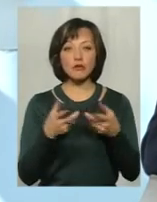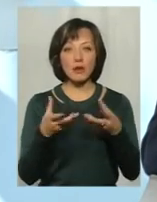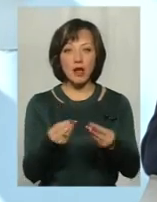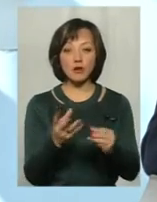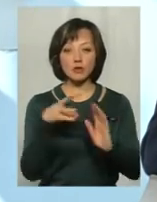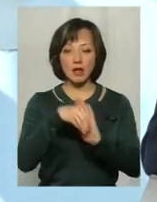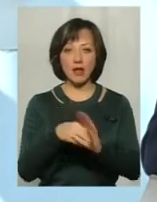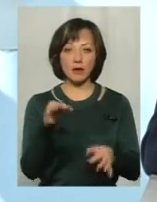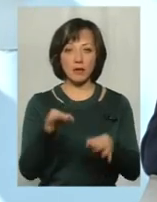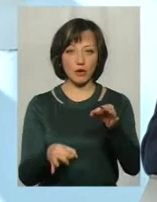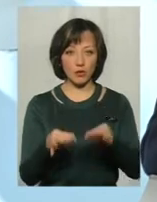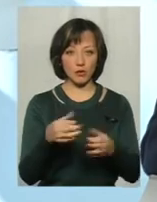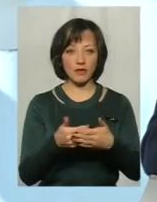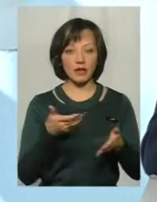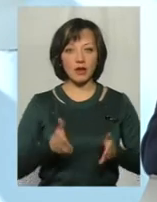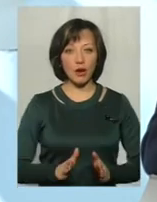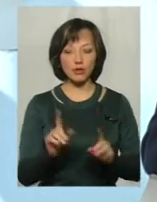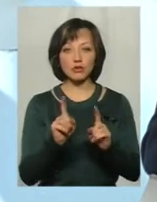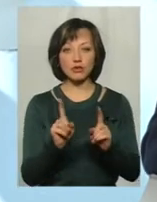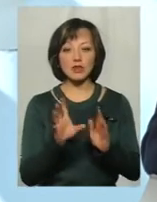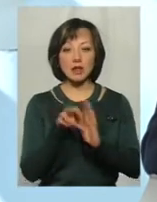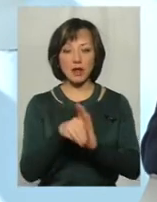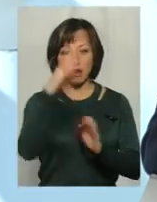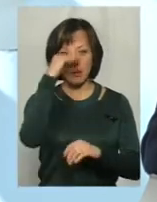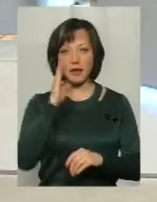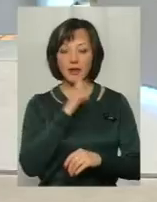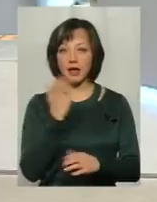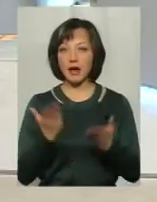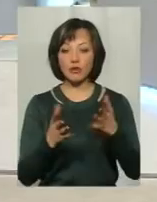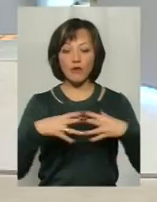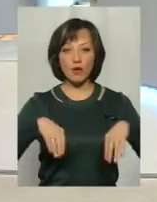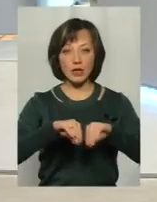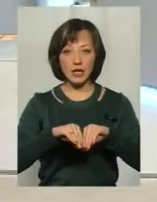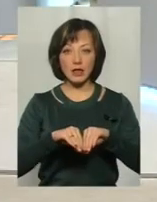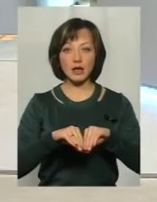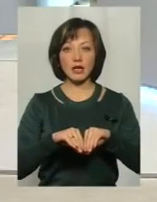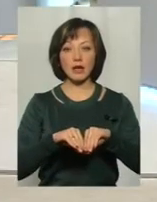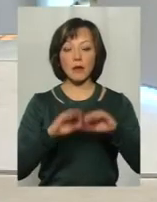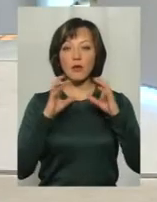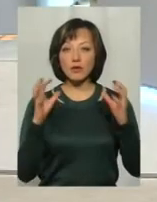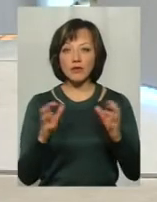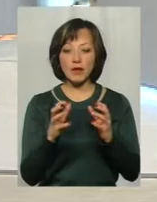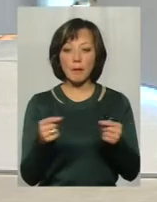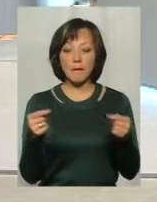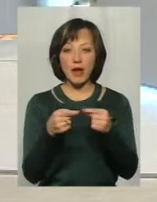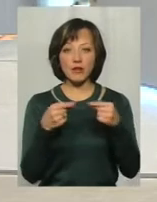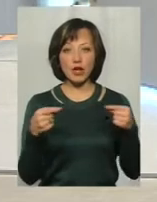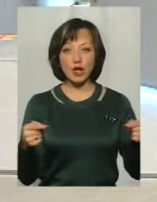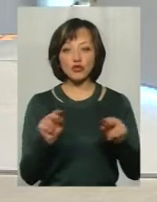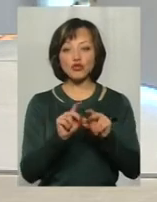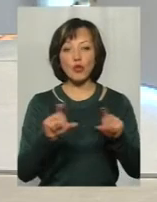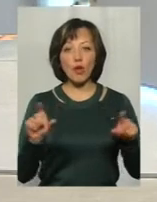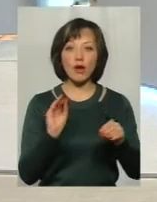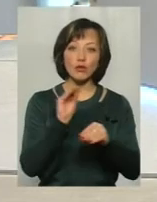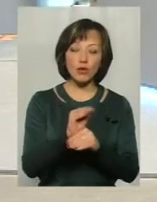заклало від народження, що заклали батьки. І якщо в родині, в сім'ї культивуються певні речі, школа може їх